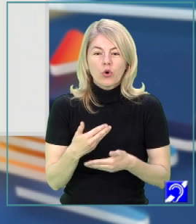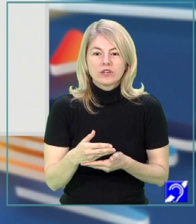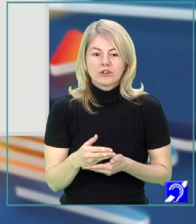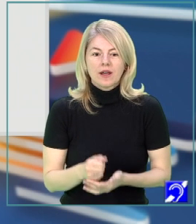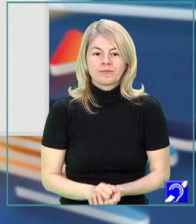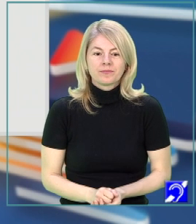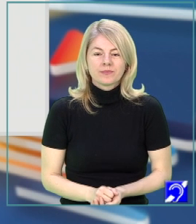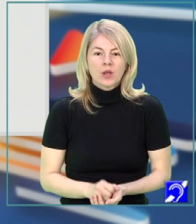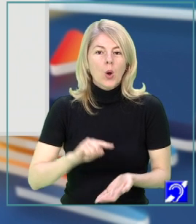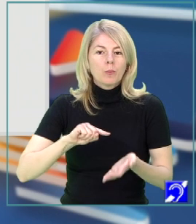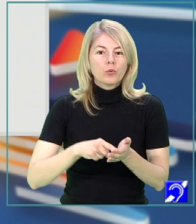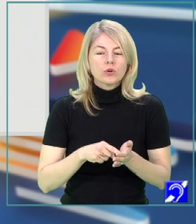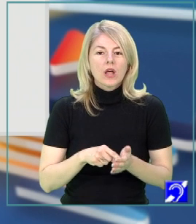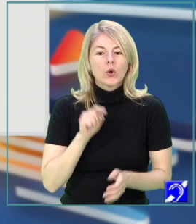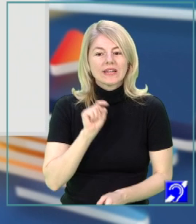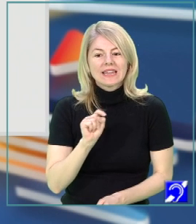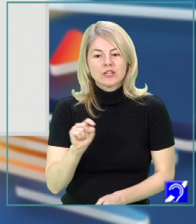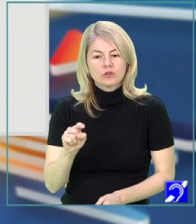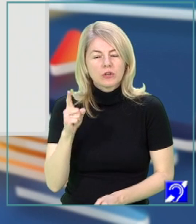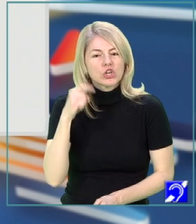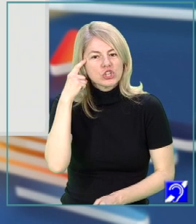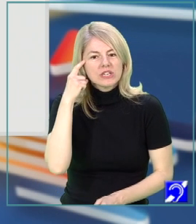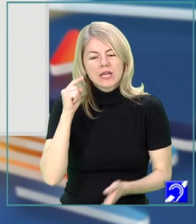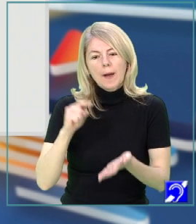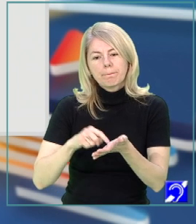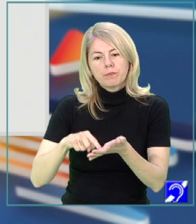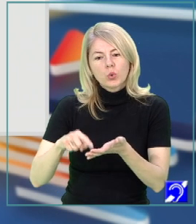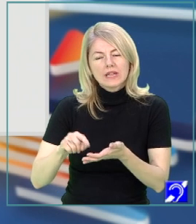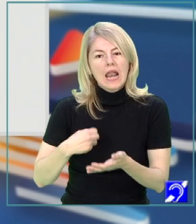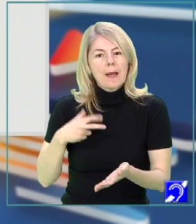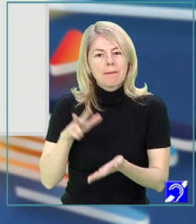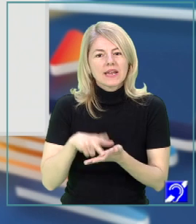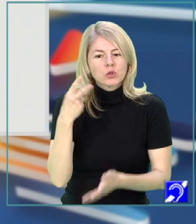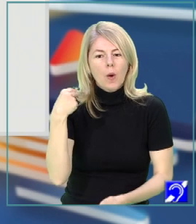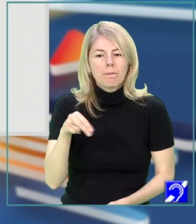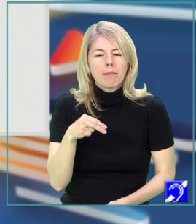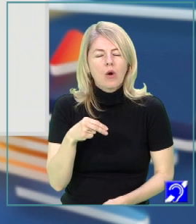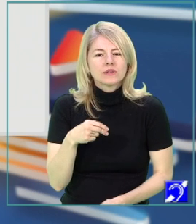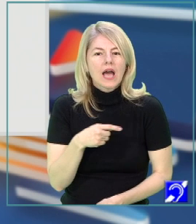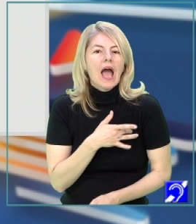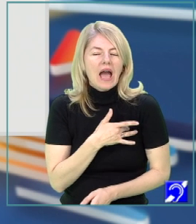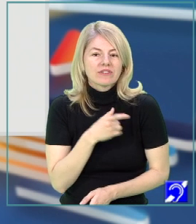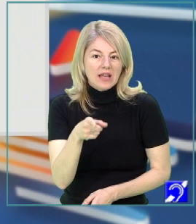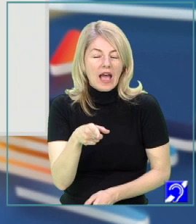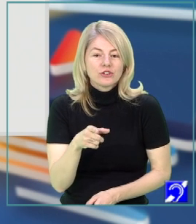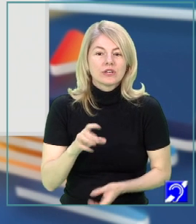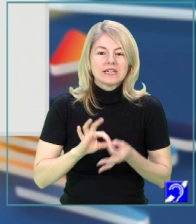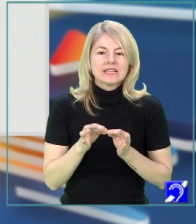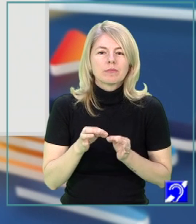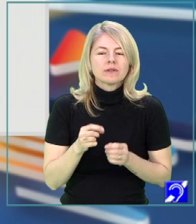punctelor de suspensie. Știți că punctele de suspensie marchează o pauză afectivă, deci de data aceasta